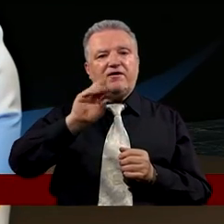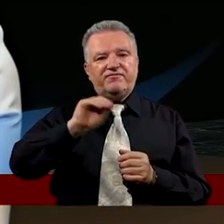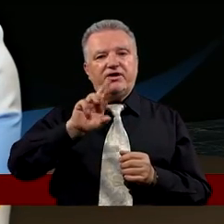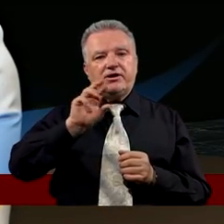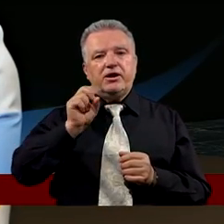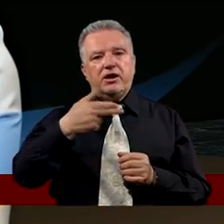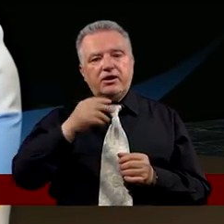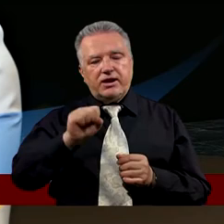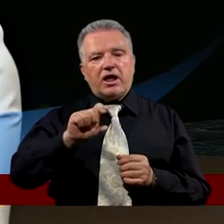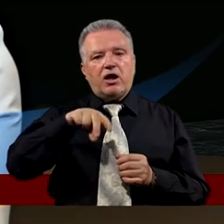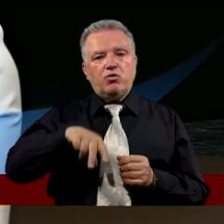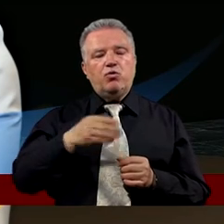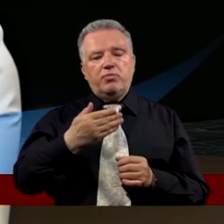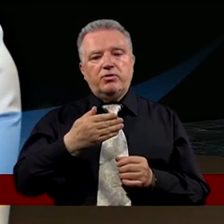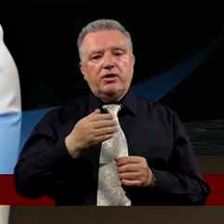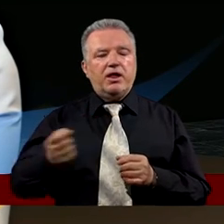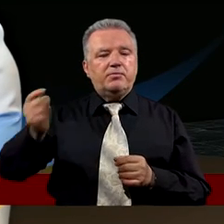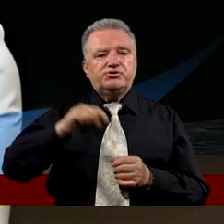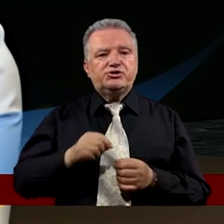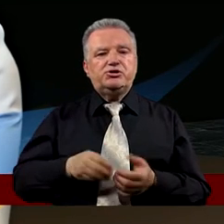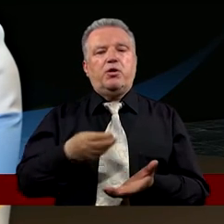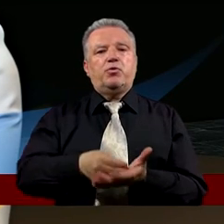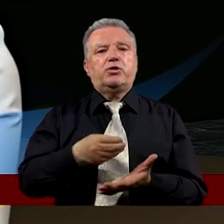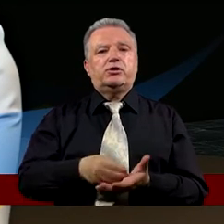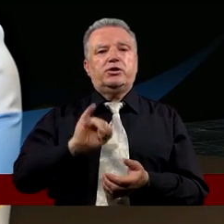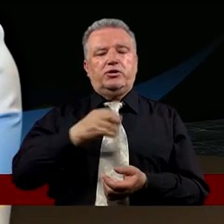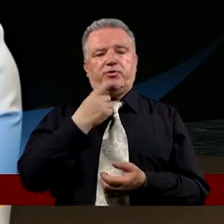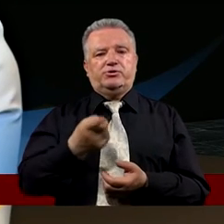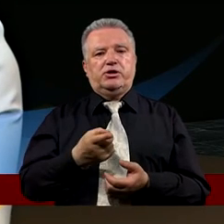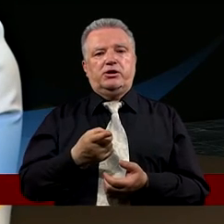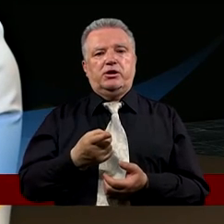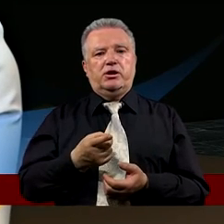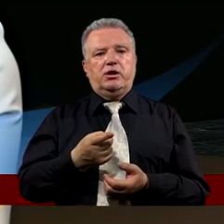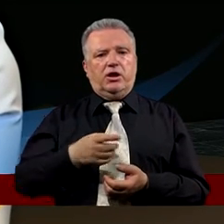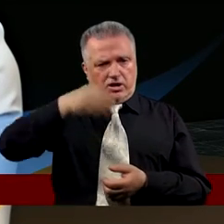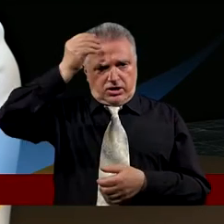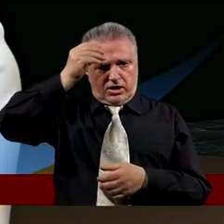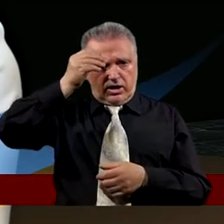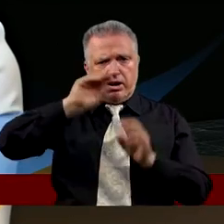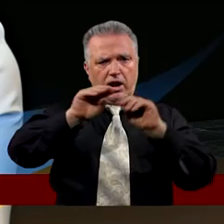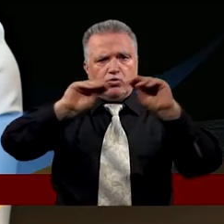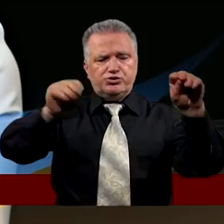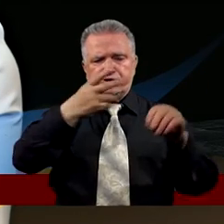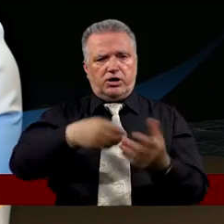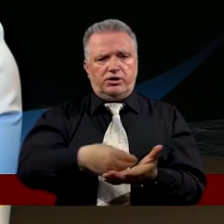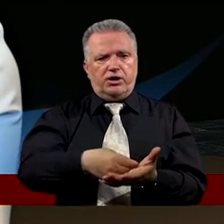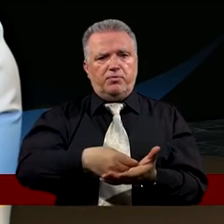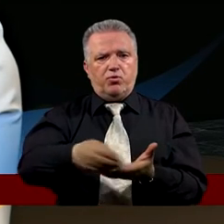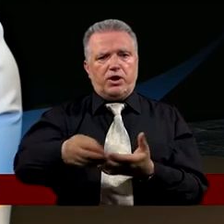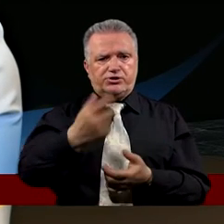Przystąpili do Piotra Poborcy dwudrachmowego podatku I rzekli Nauczyciel wasz nie płaci dwudrach